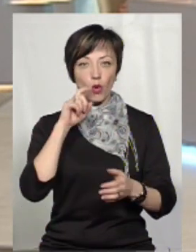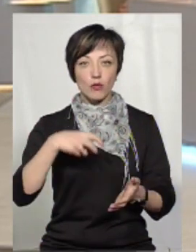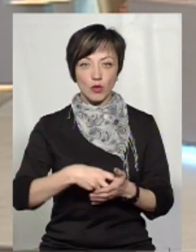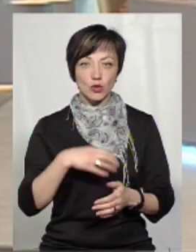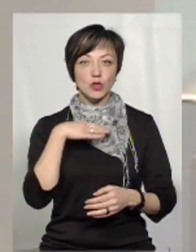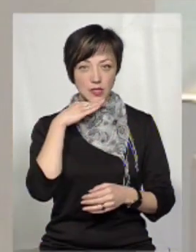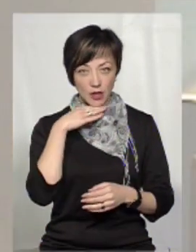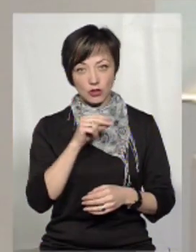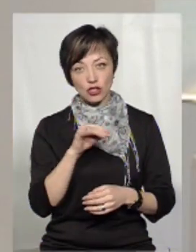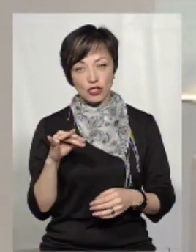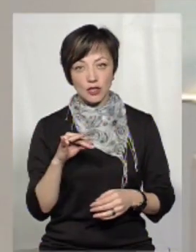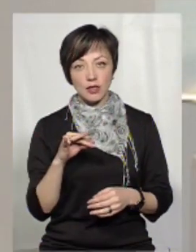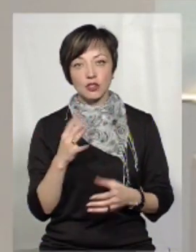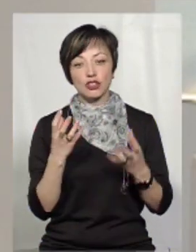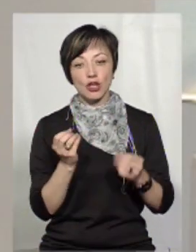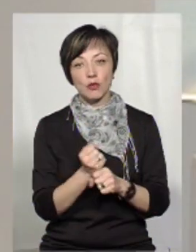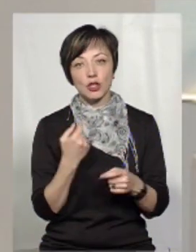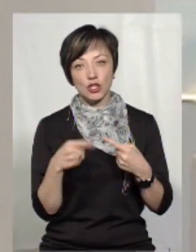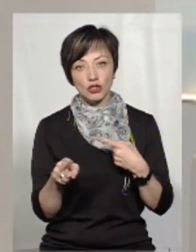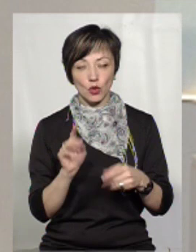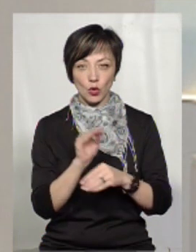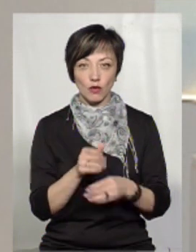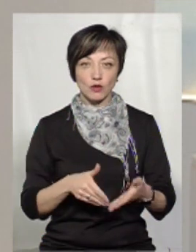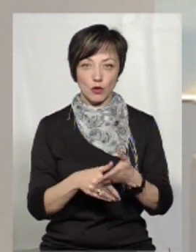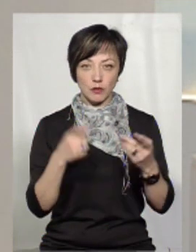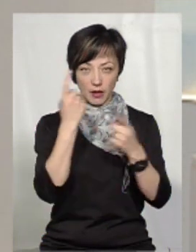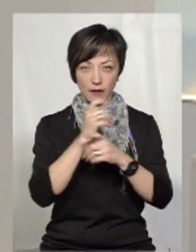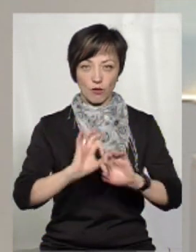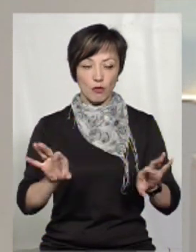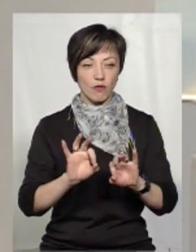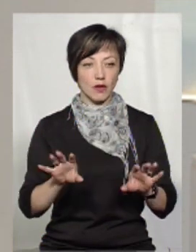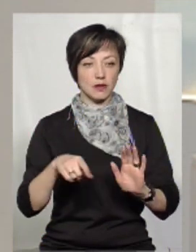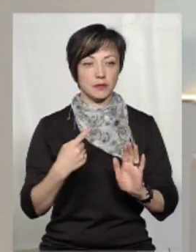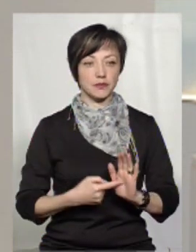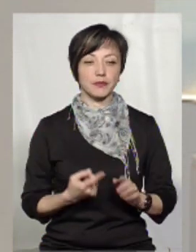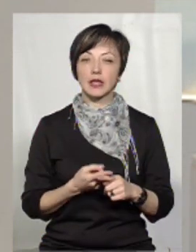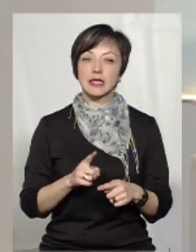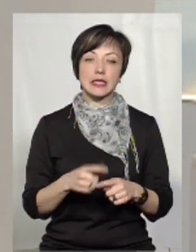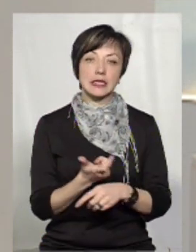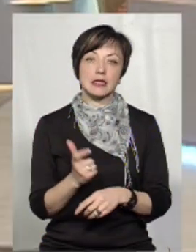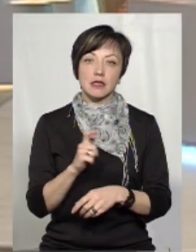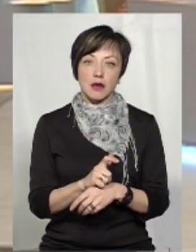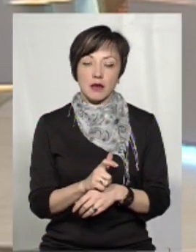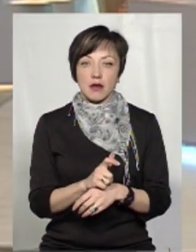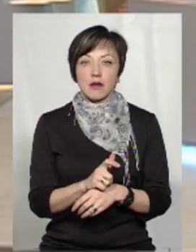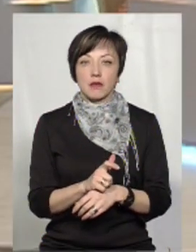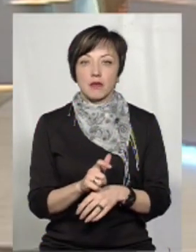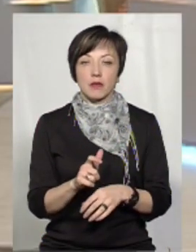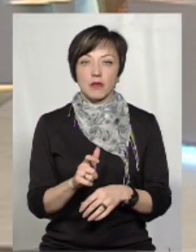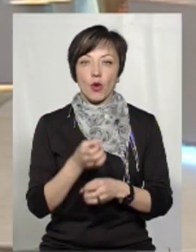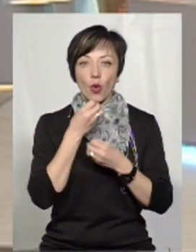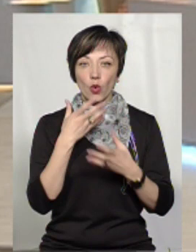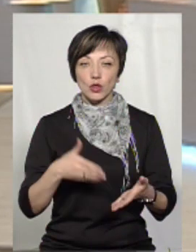«Укрпошпі» достатньо? Чи, можливо, вдавалися ще до якихось додаткових способів для того, щоб повідомити відвідів? Це саме діявий способ, коли кожна